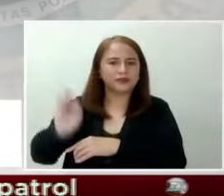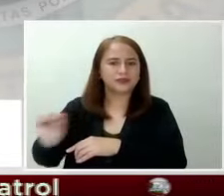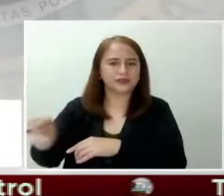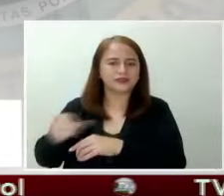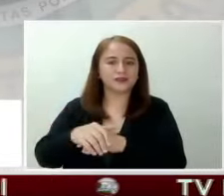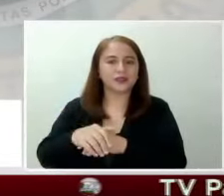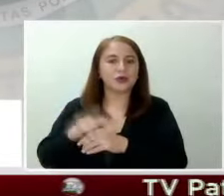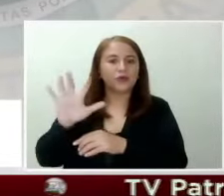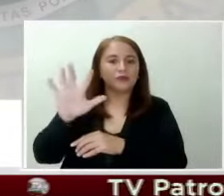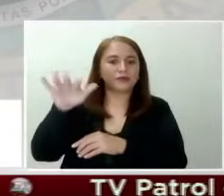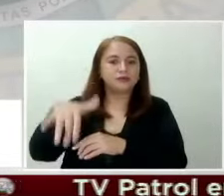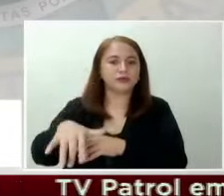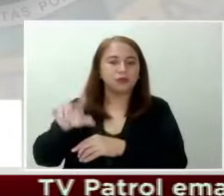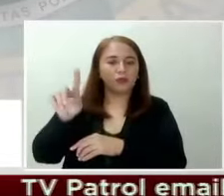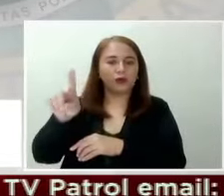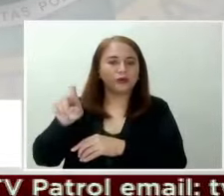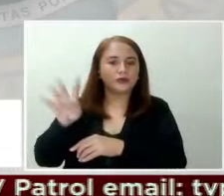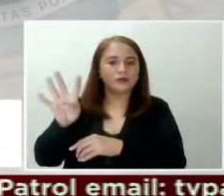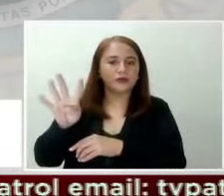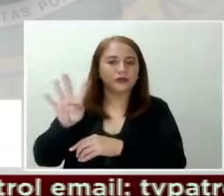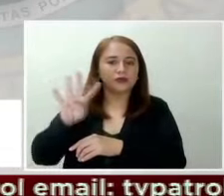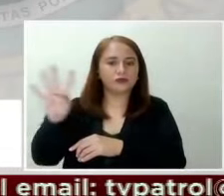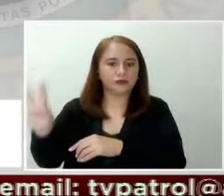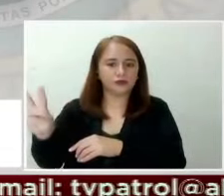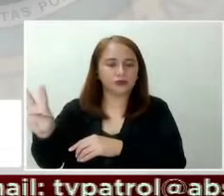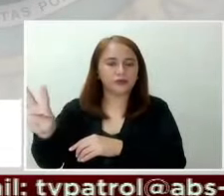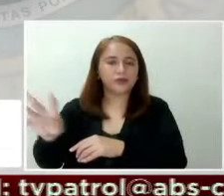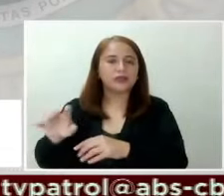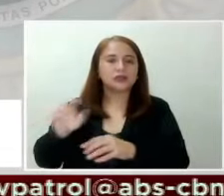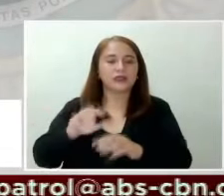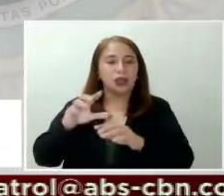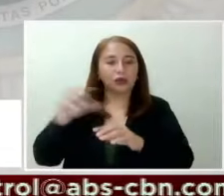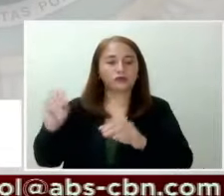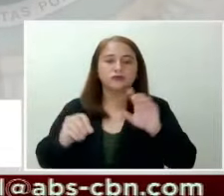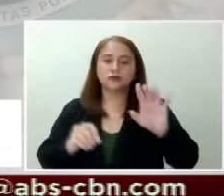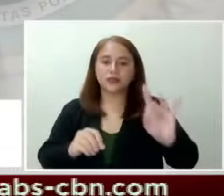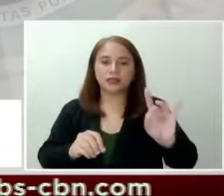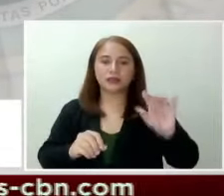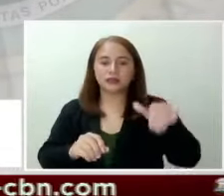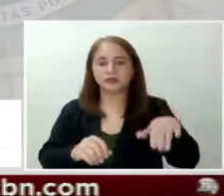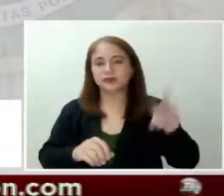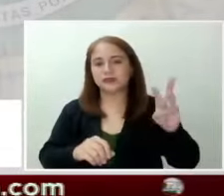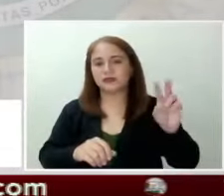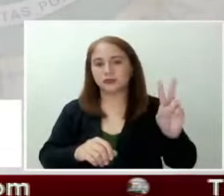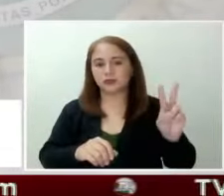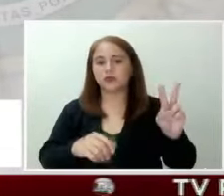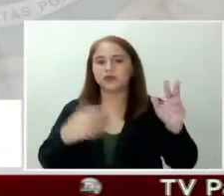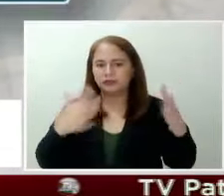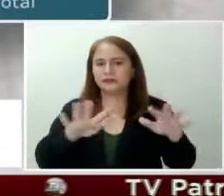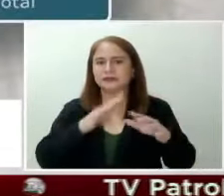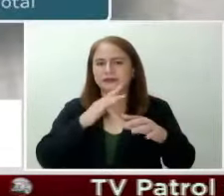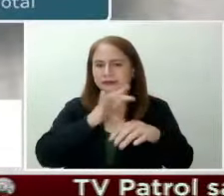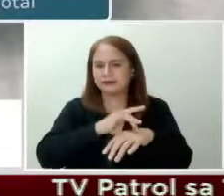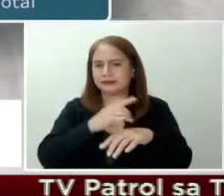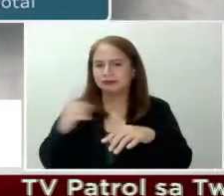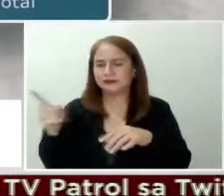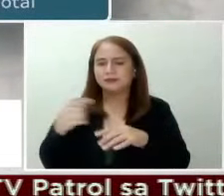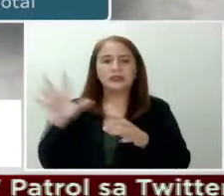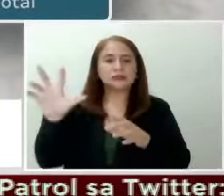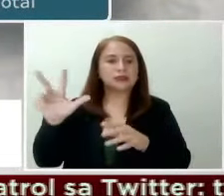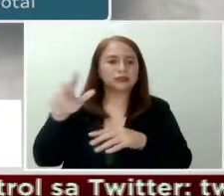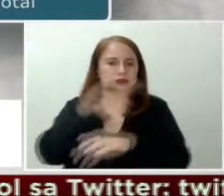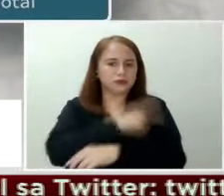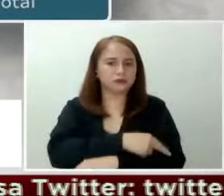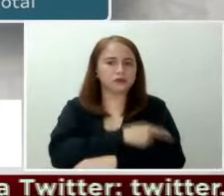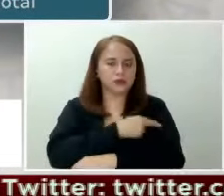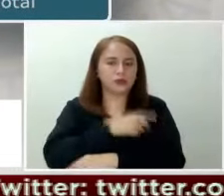5,144 ng 8,362 kama ang okupado. Tatlong ospital ang nasa